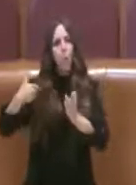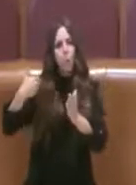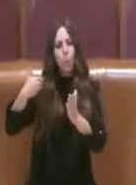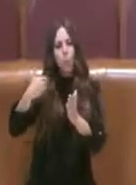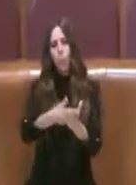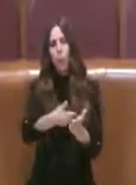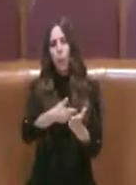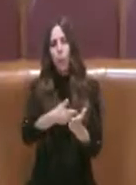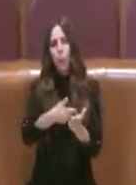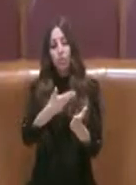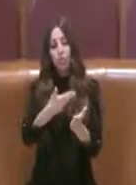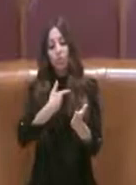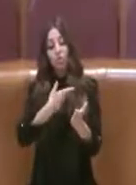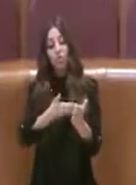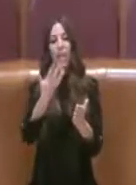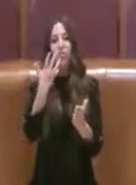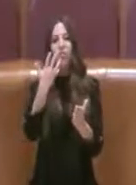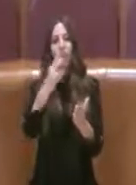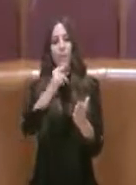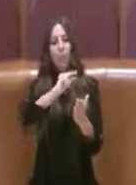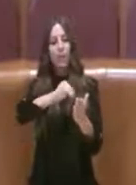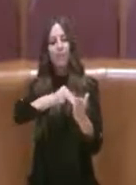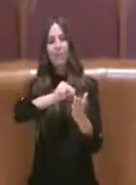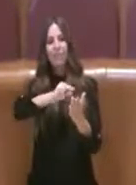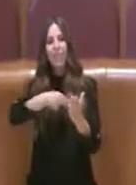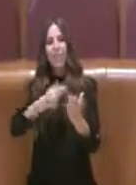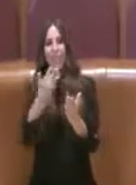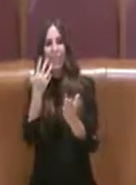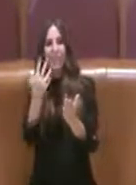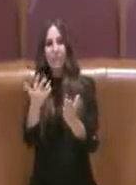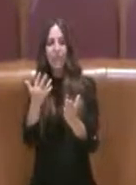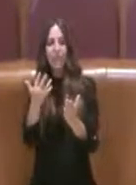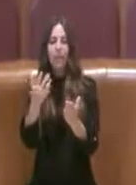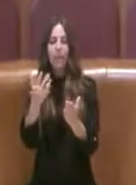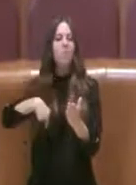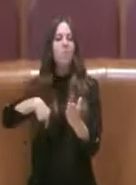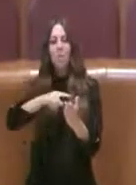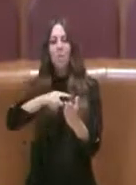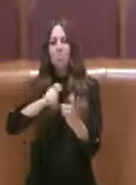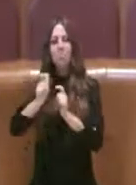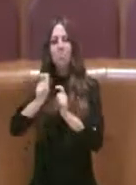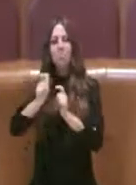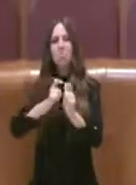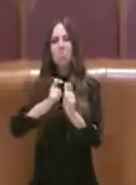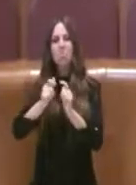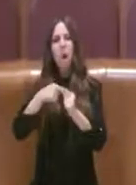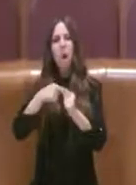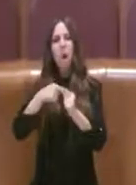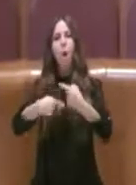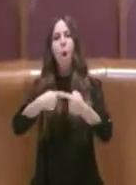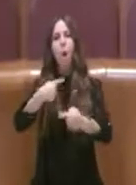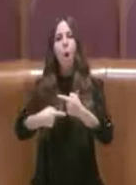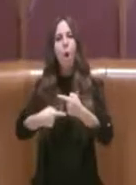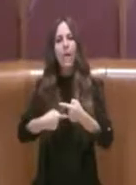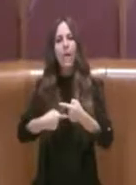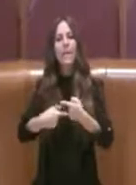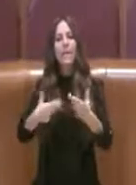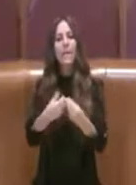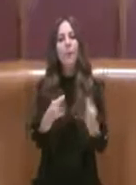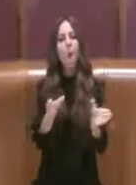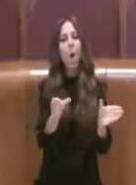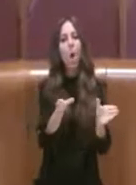riporti cinque firme abbiamo comunque proseguito le interlocuzioni con i gruppi politici